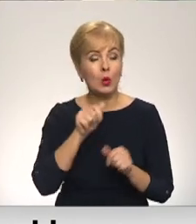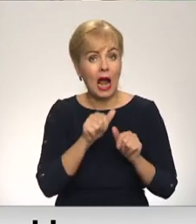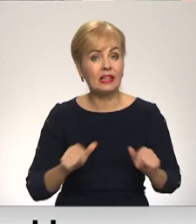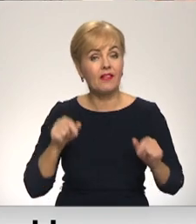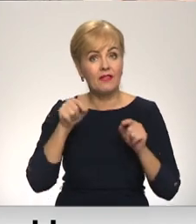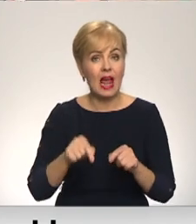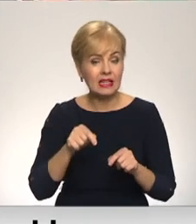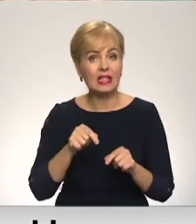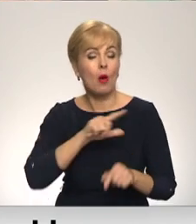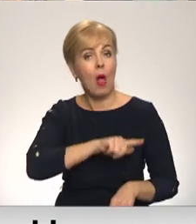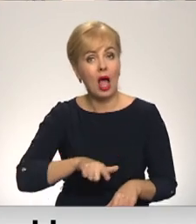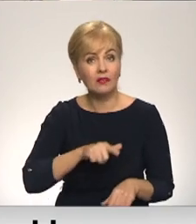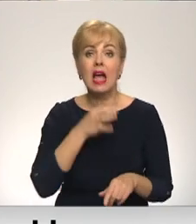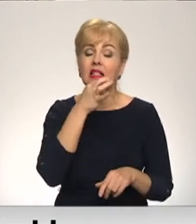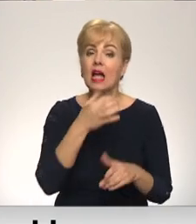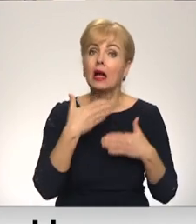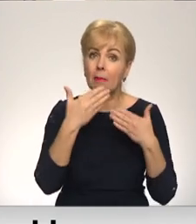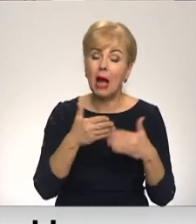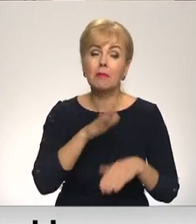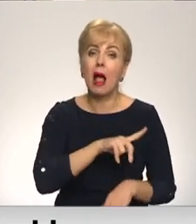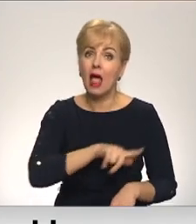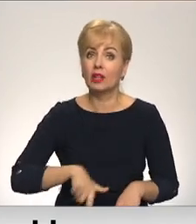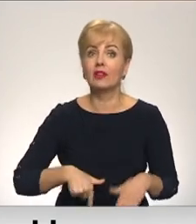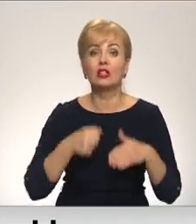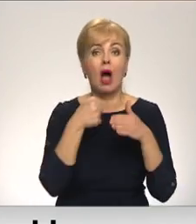Miščenko pauš pateicību par Latvijas atbalstu.